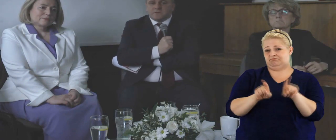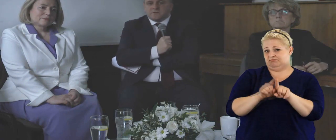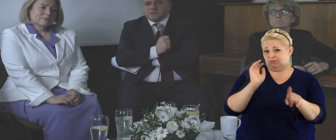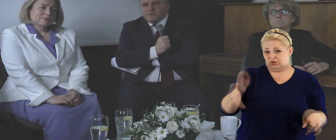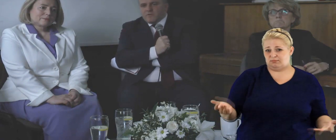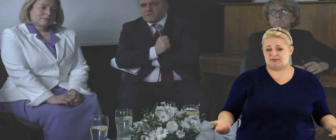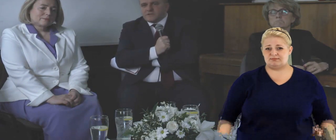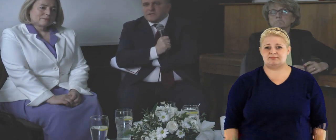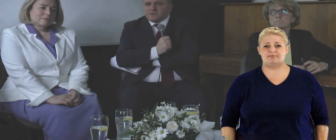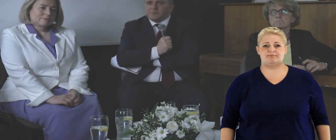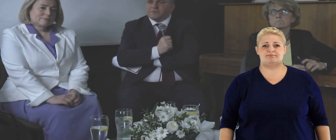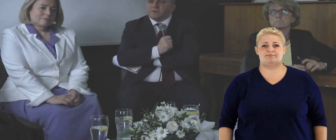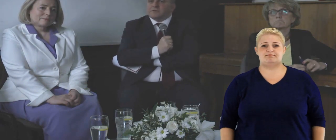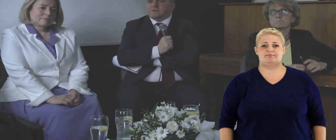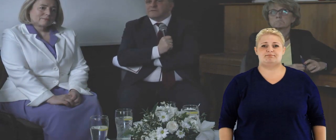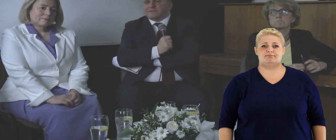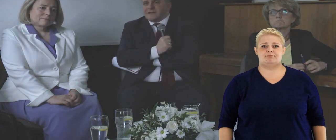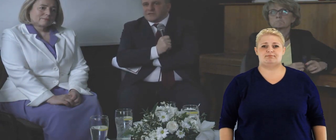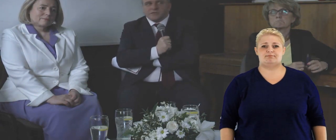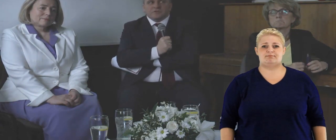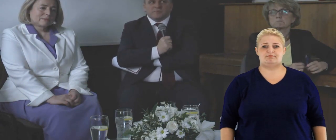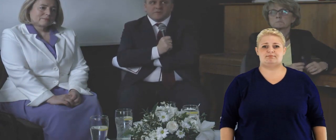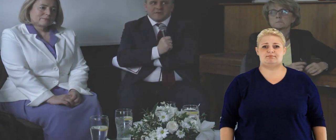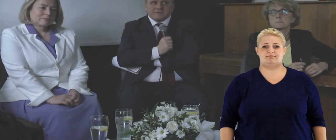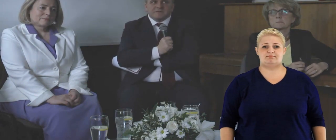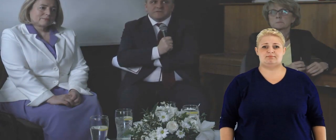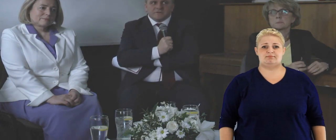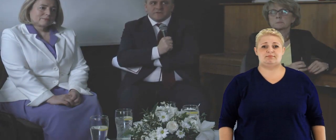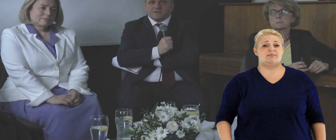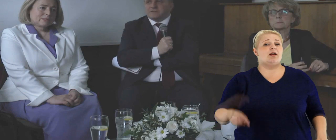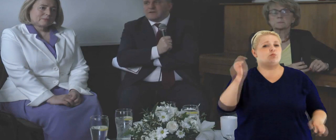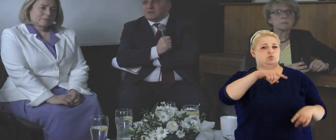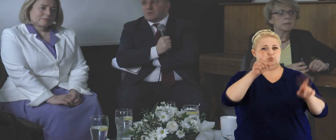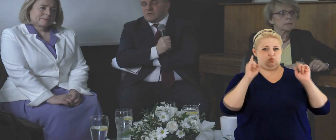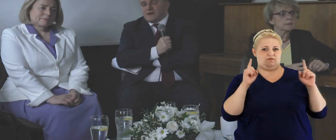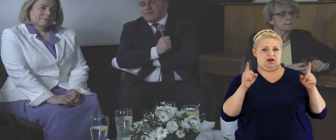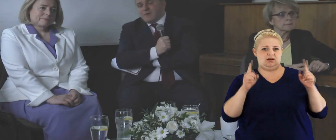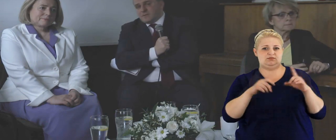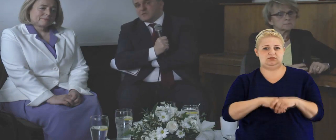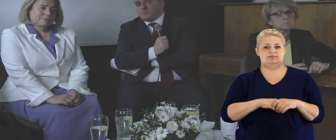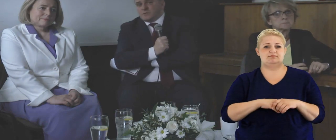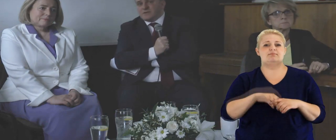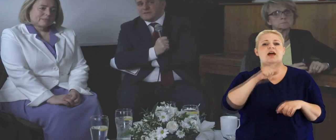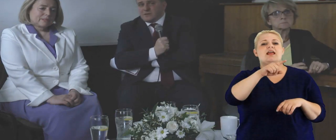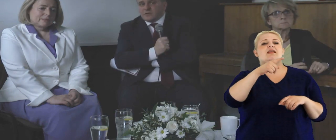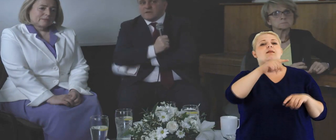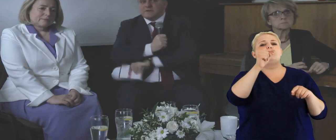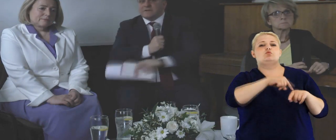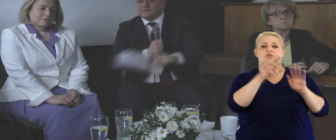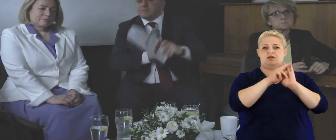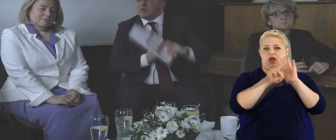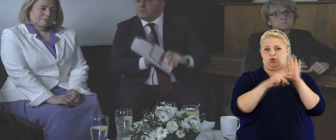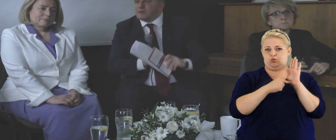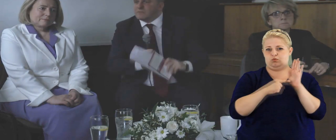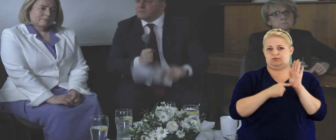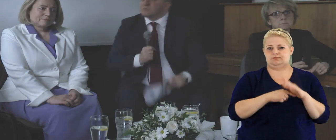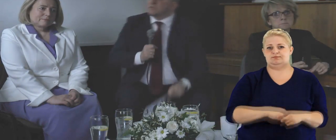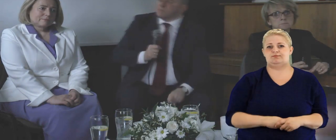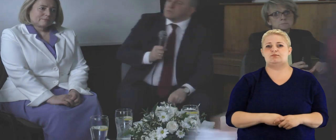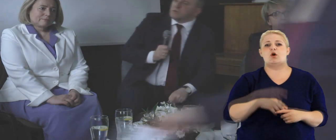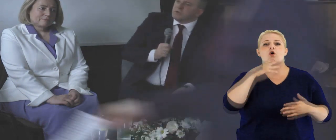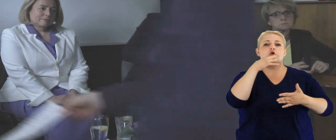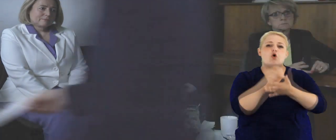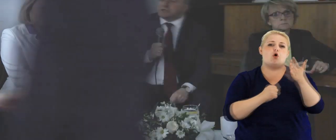Więc trzeba uważać na to, by także do dyplomacji stosować te reguły, a łapać to po drugiej stronie, ten problem,